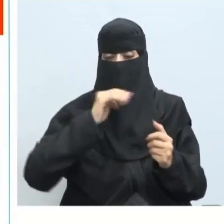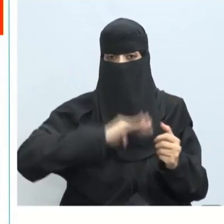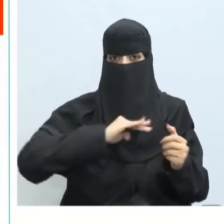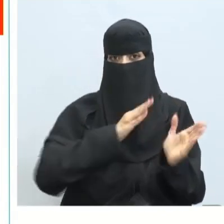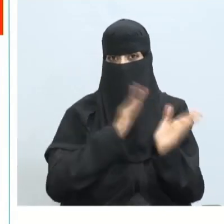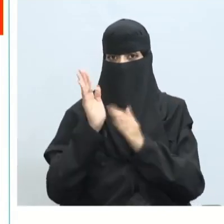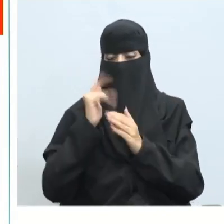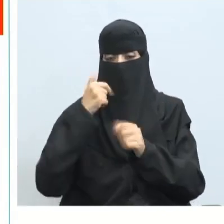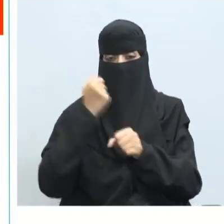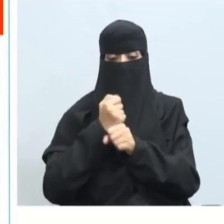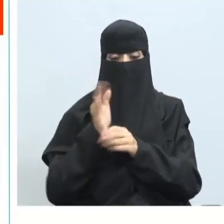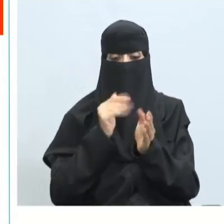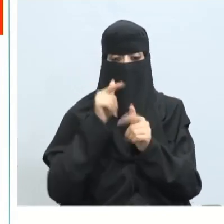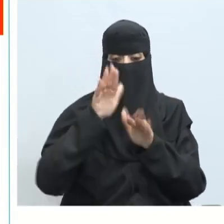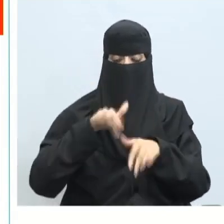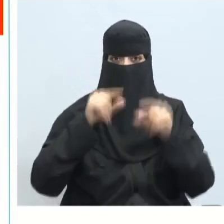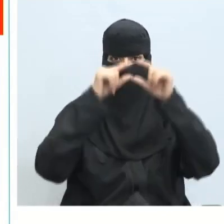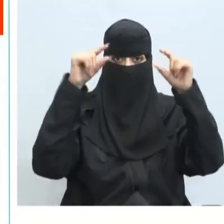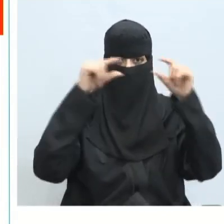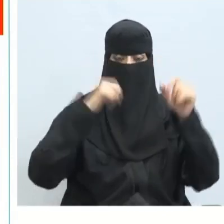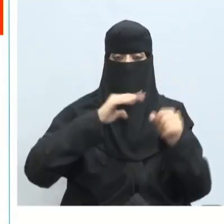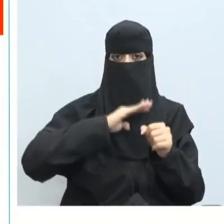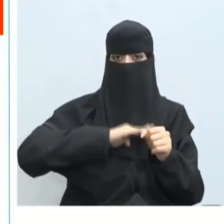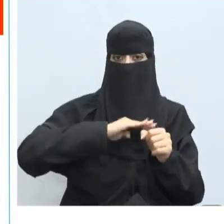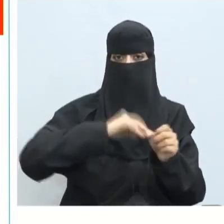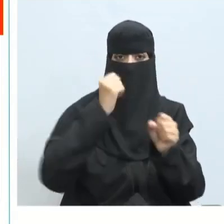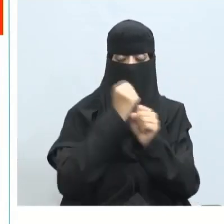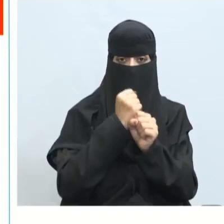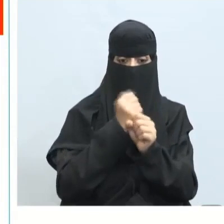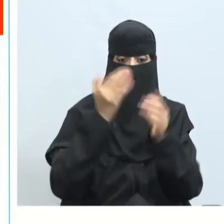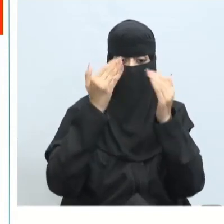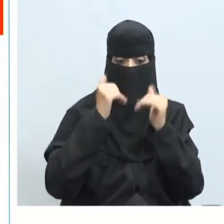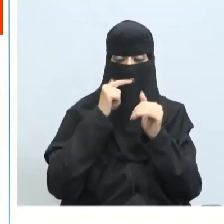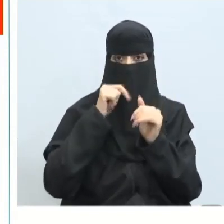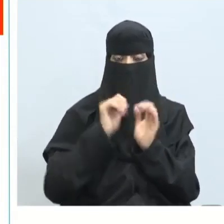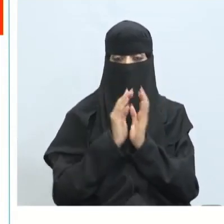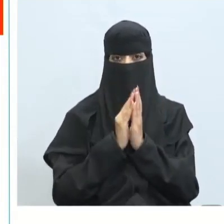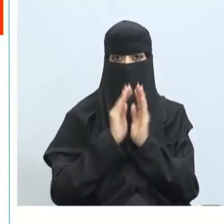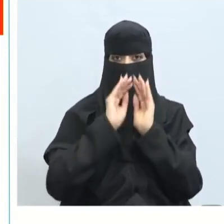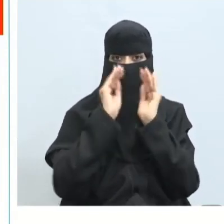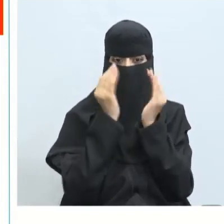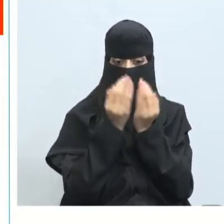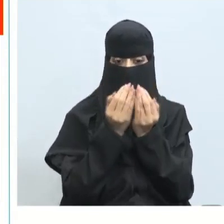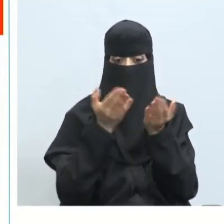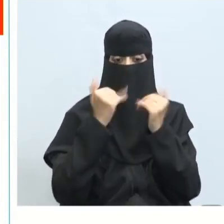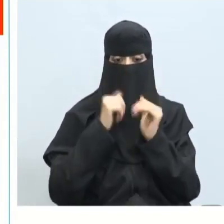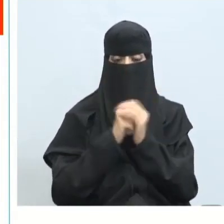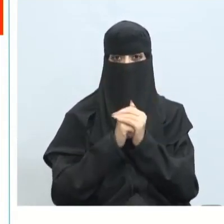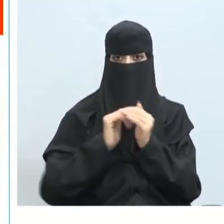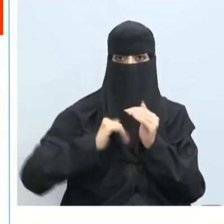لدينا ضغوط العمل وبالتأكيد لدينا الإدارة